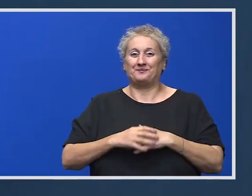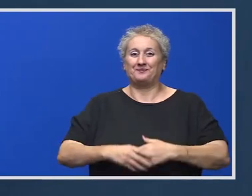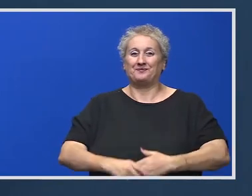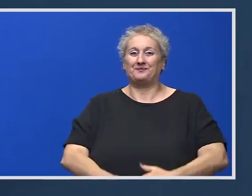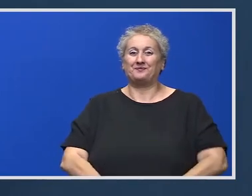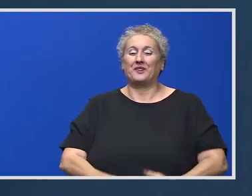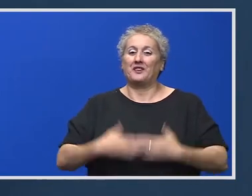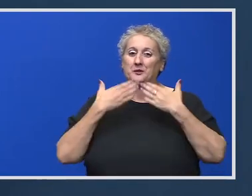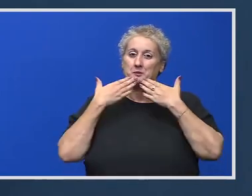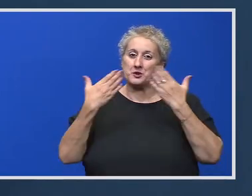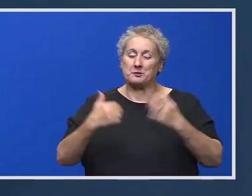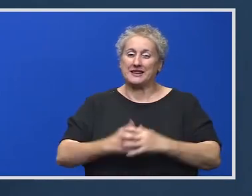Bine, vă mulțumesc mult!